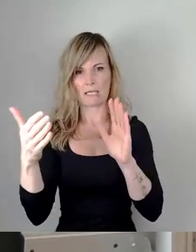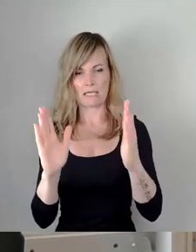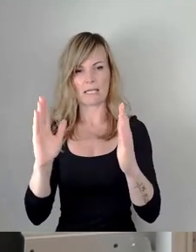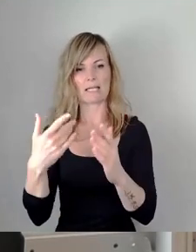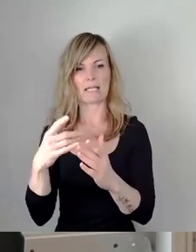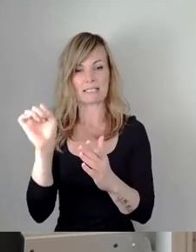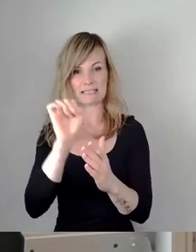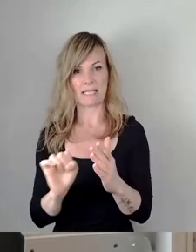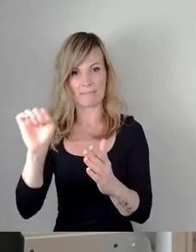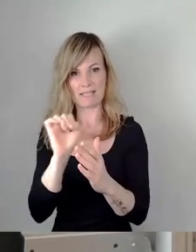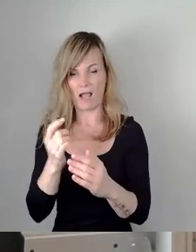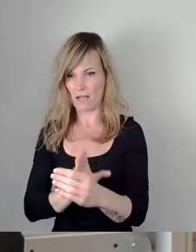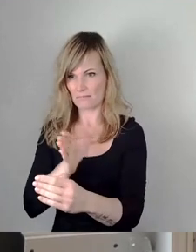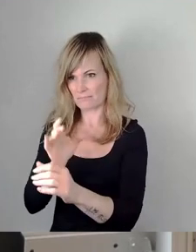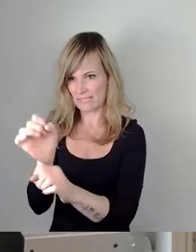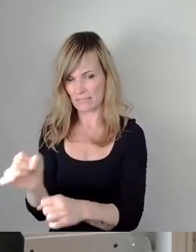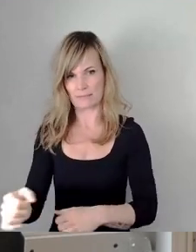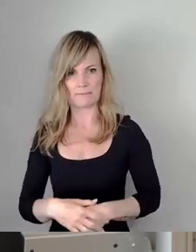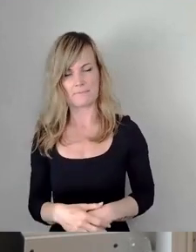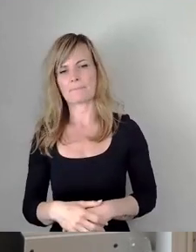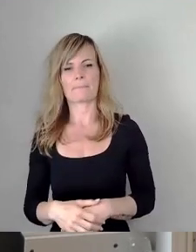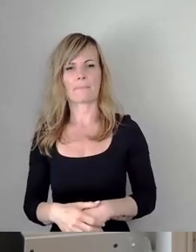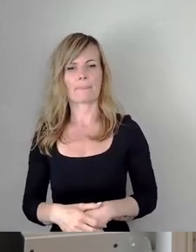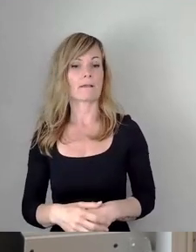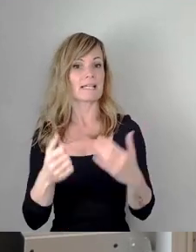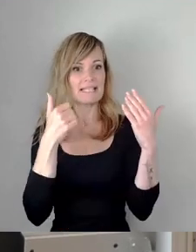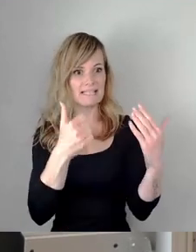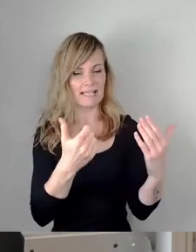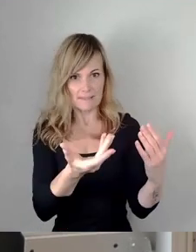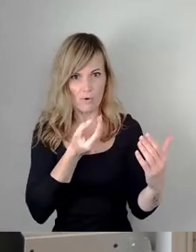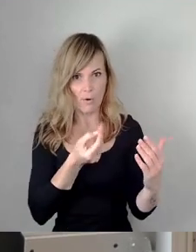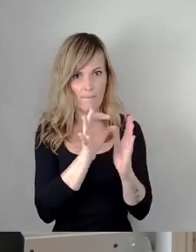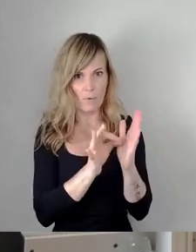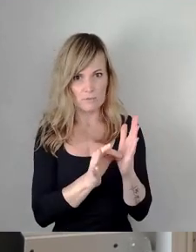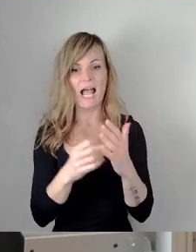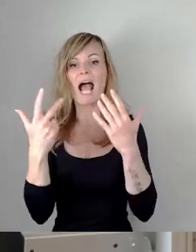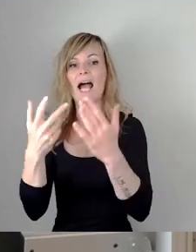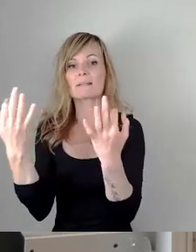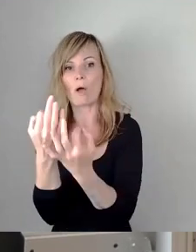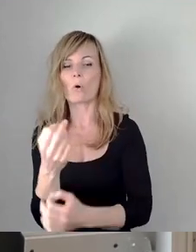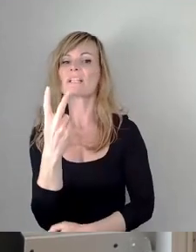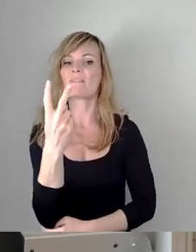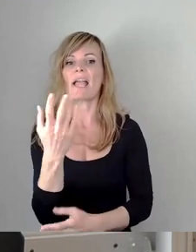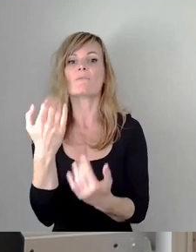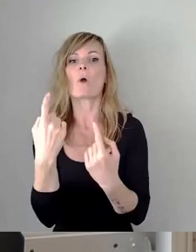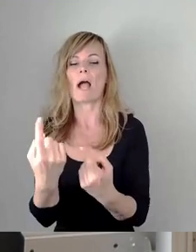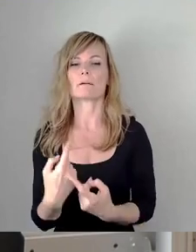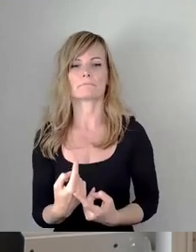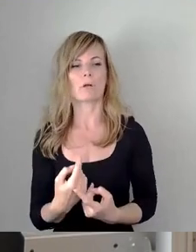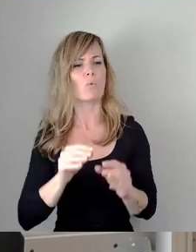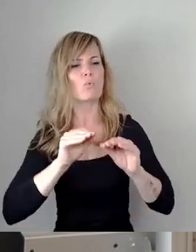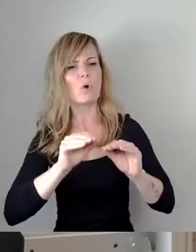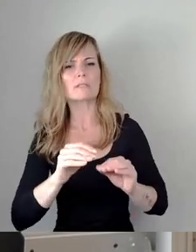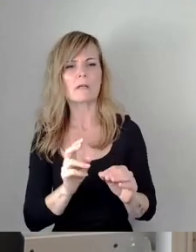Und da kriegt man acht, acht brauche ich, ich kriege nur sechs, brauche ich zwei noch irgendwo her. Und jetzt gibt es da Kurse, die sind interessant, die sind teuer, muss man